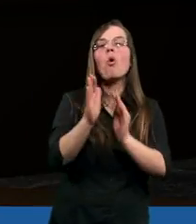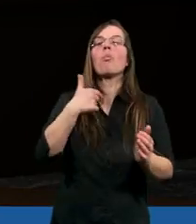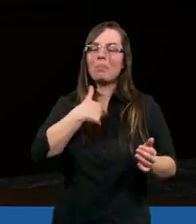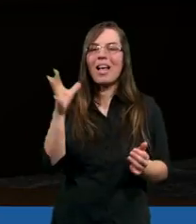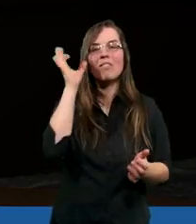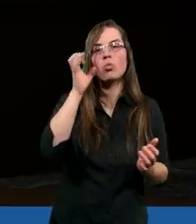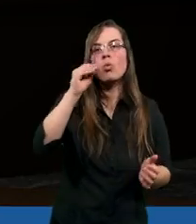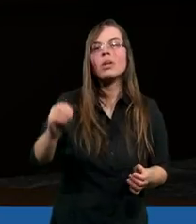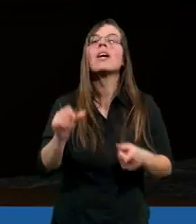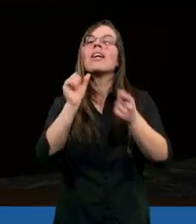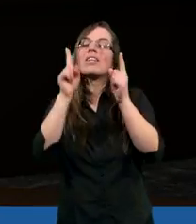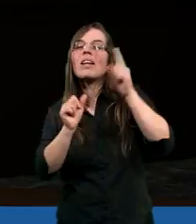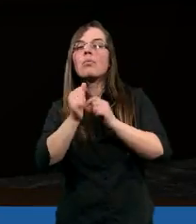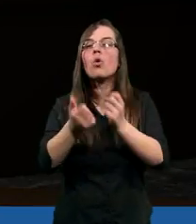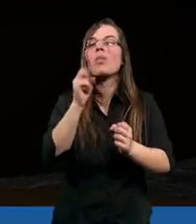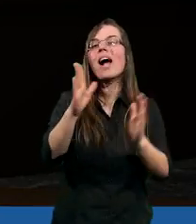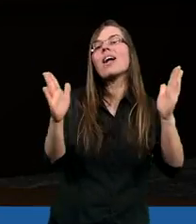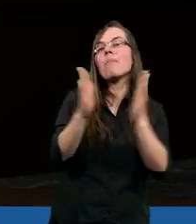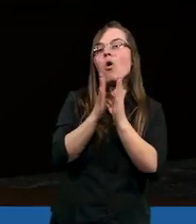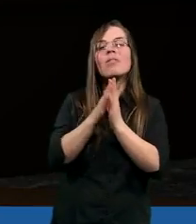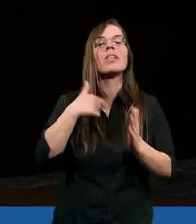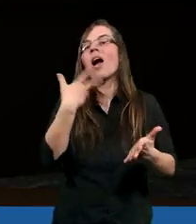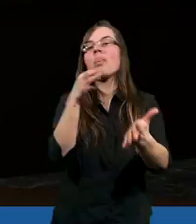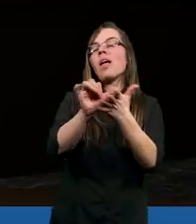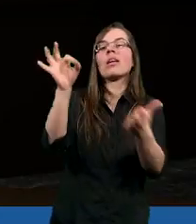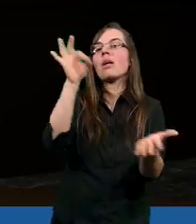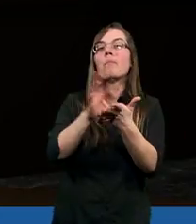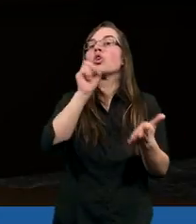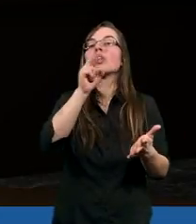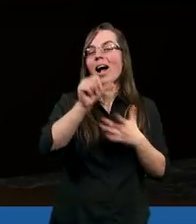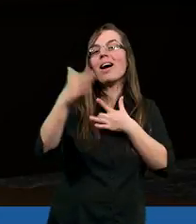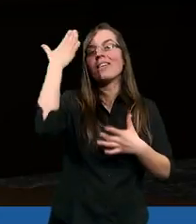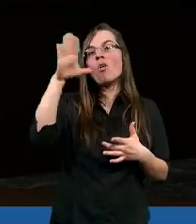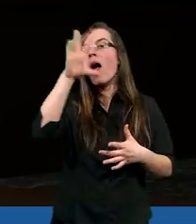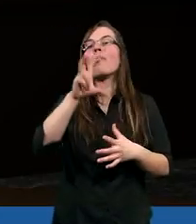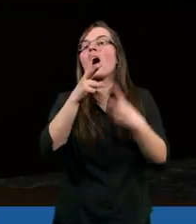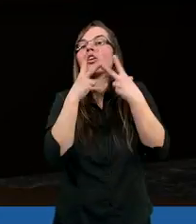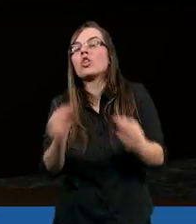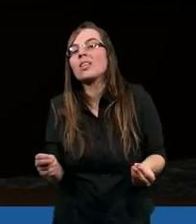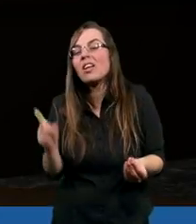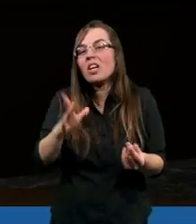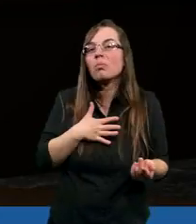w najlepszy sposób mnie wysłucha. Ale są takie modlitwy czasami, że ja nie jestem pewna, czy taka jest wola Boga, czy nie.